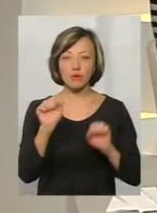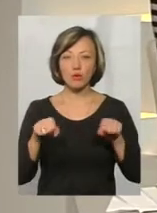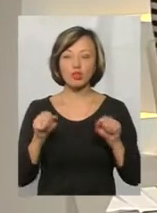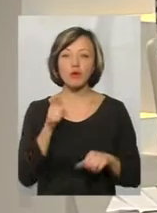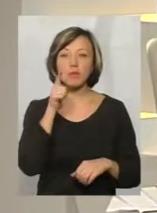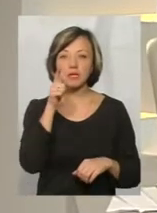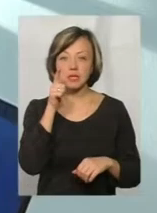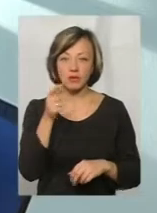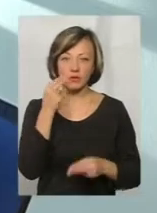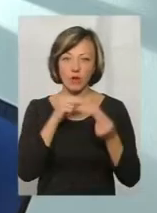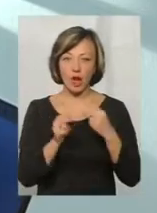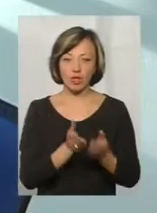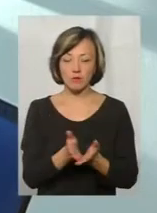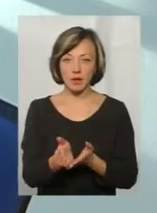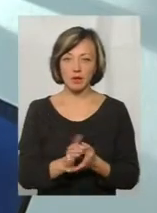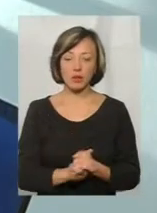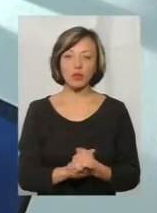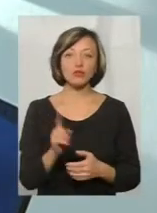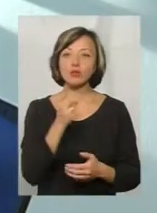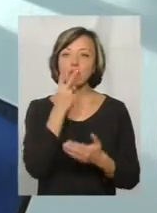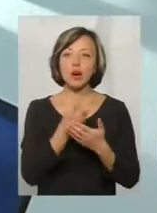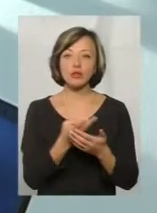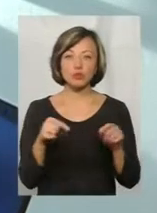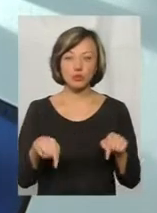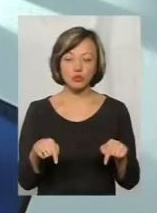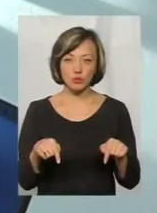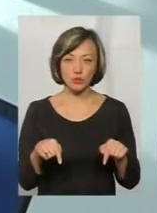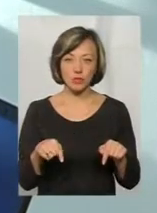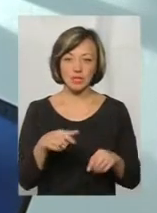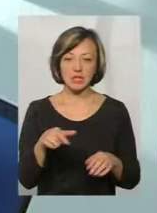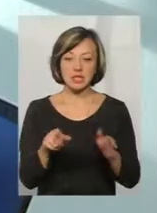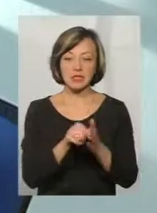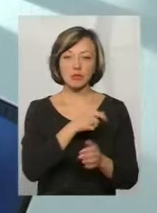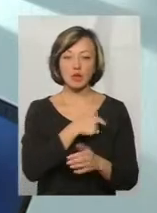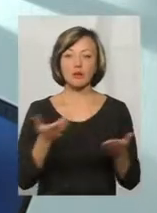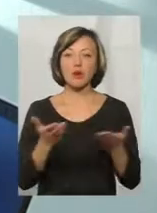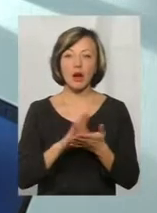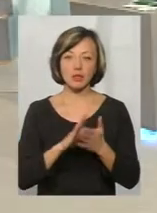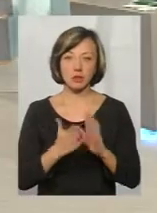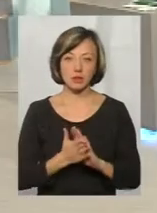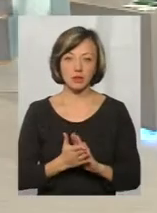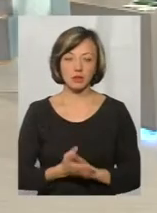післязавтра, в кращий бік. Що бачимо тут з депутатами, яка картина?